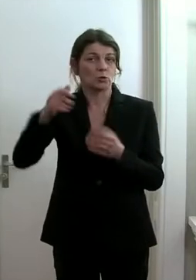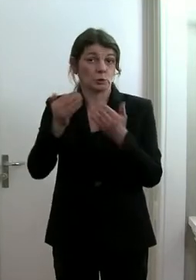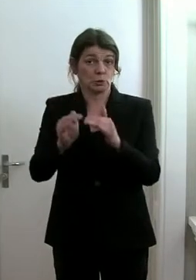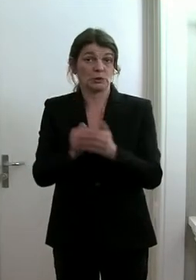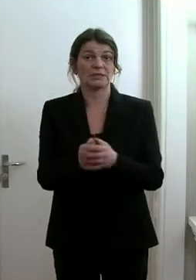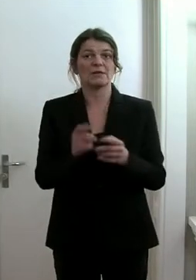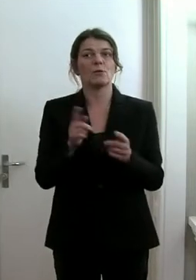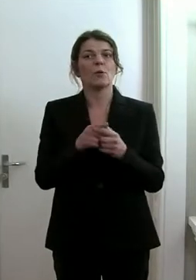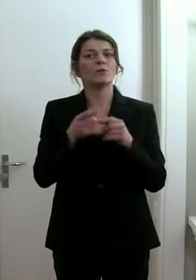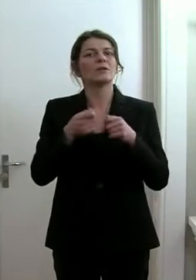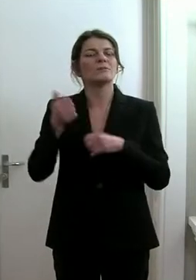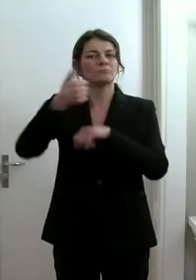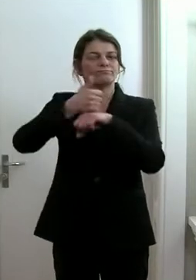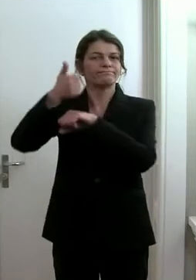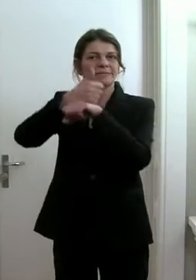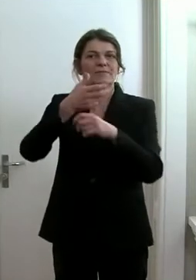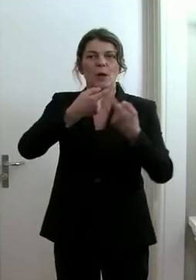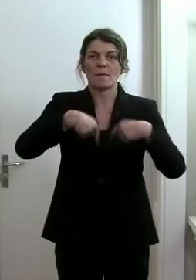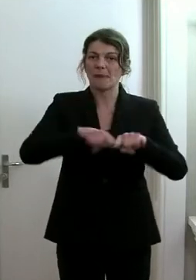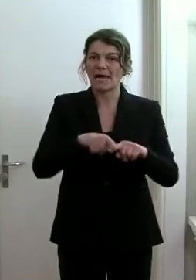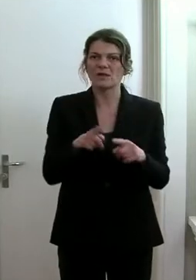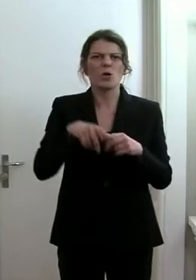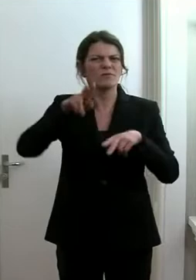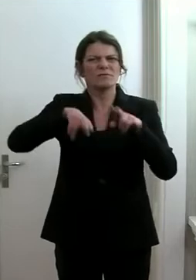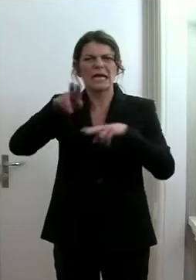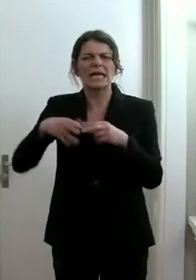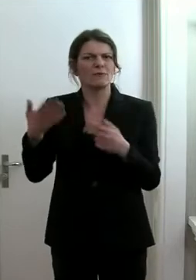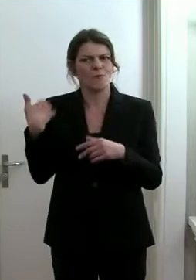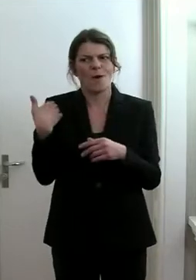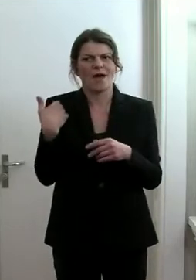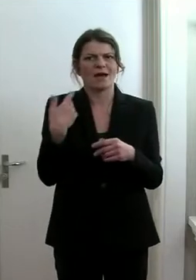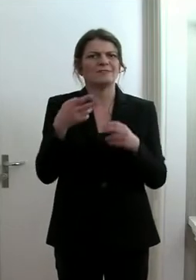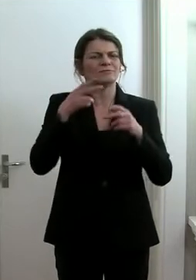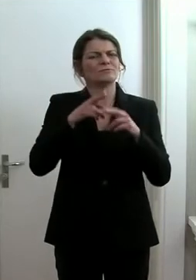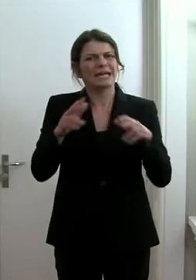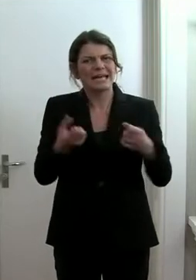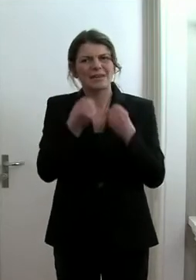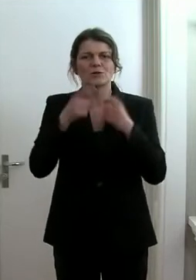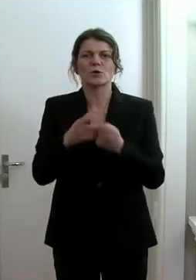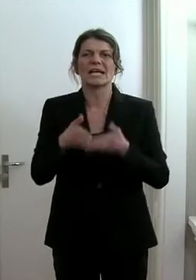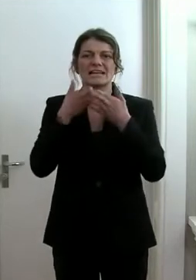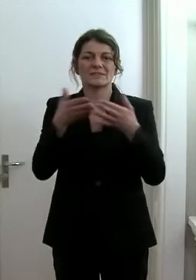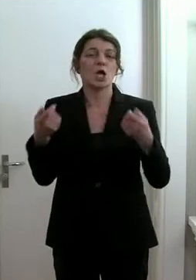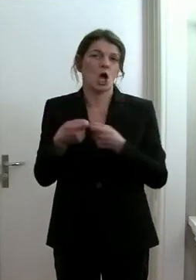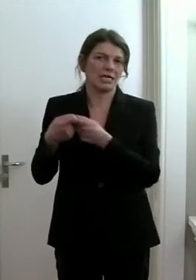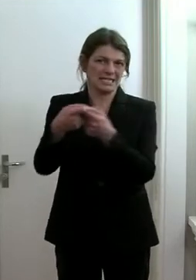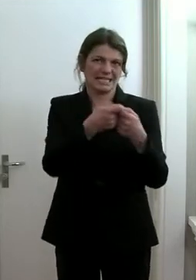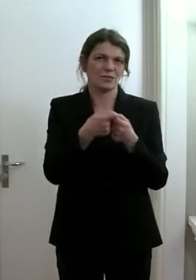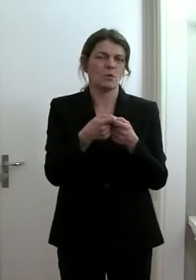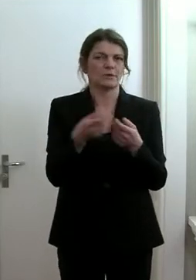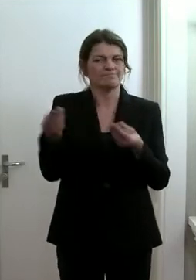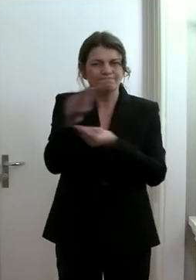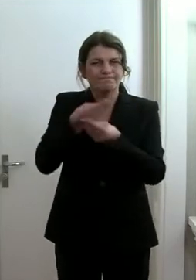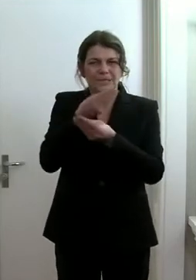Führungsorganen der Gemeinde und eben den vielen vorweg genannten Rettungs und Hilfsorganisationen.